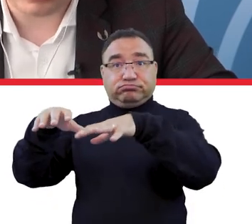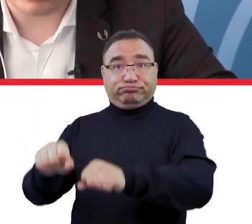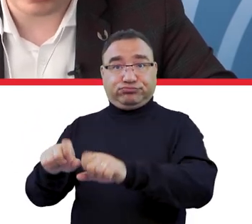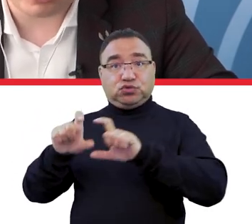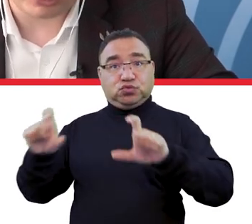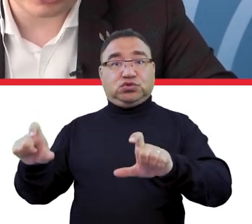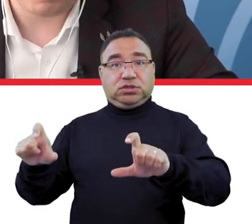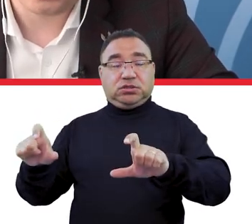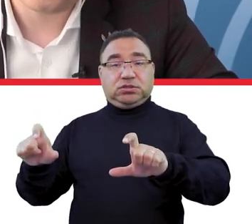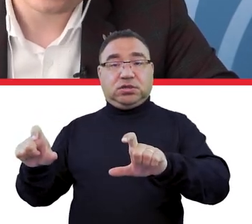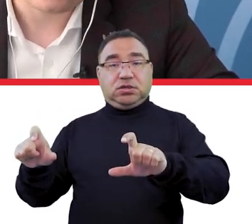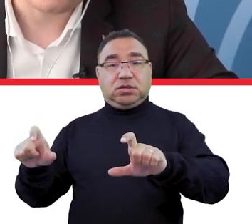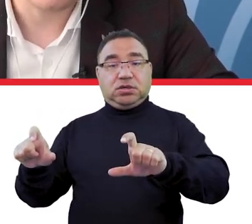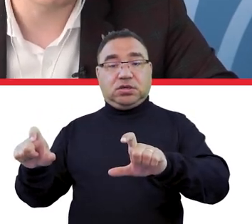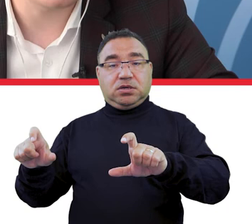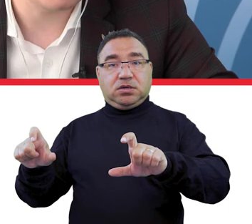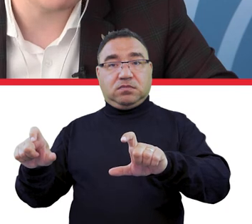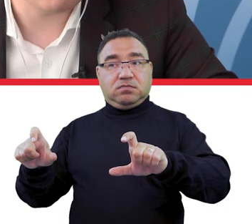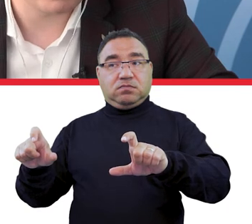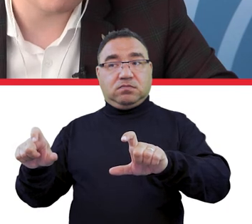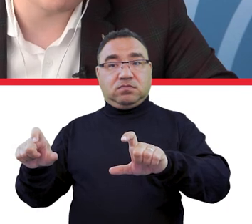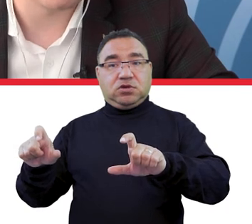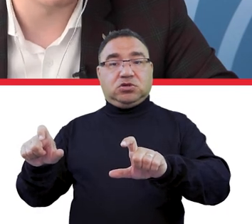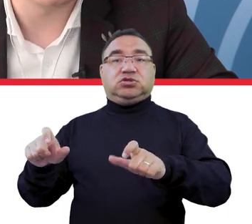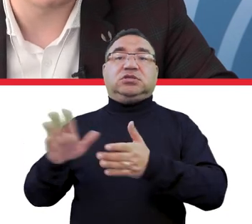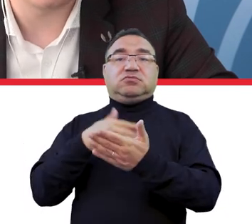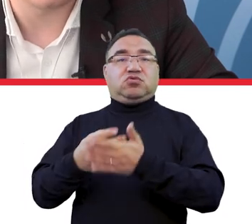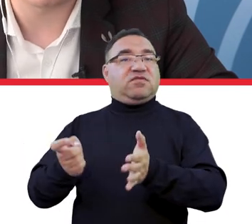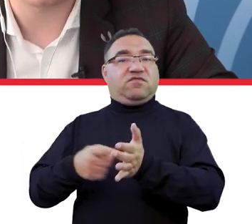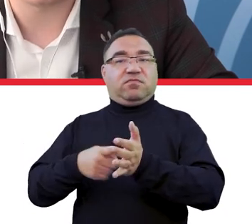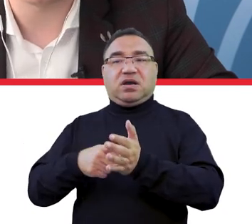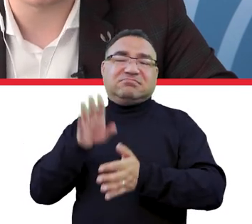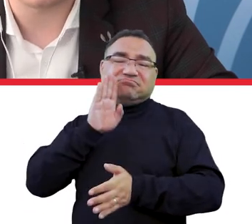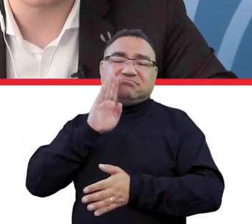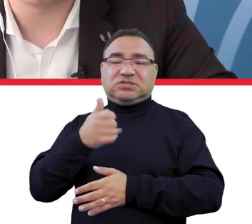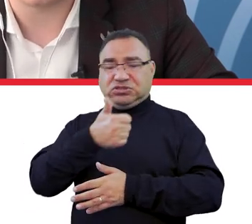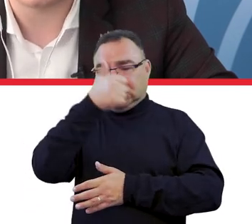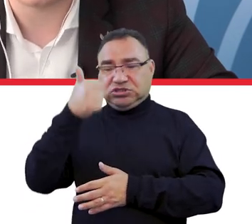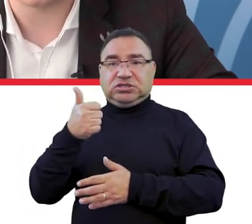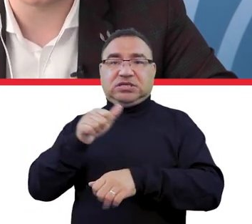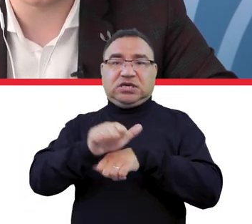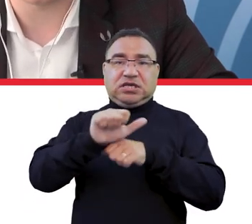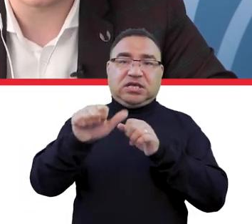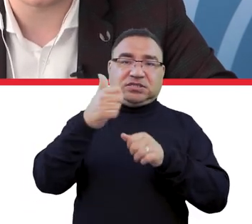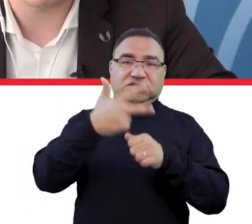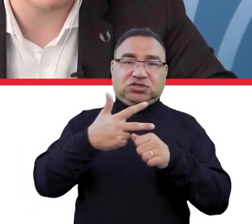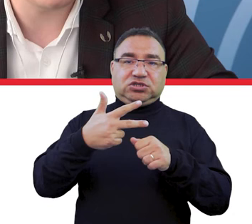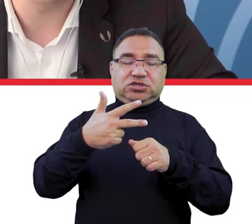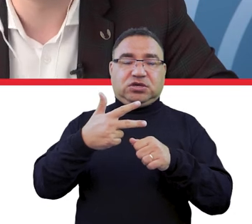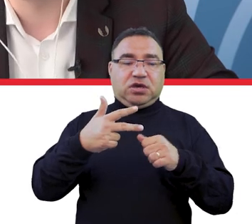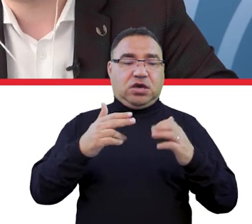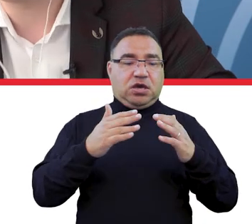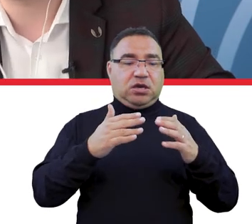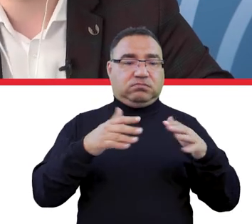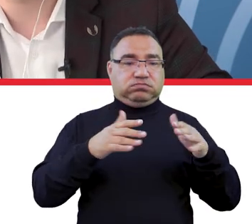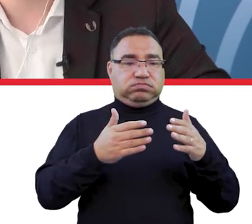i tutaj uzupełnienie? Czy uczelnie mają prawo wymagać obecności tego samego dnia od 11.30 na zajęciach online,